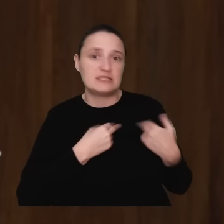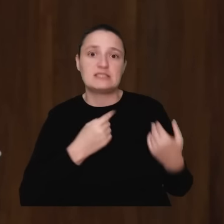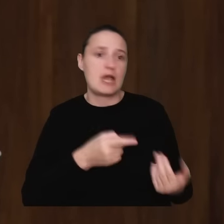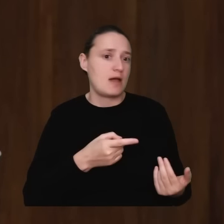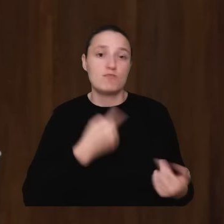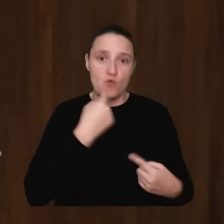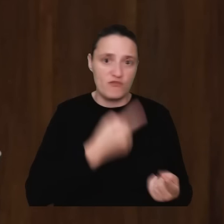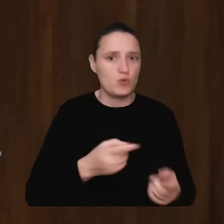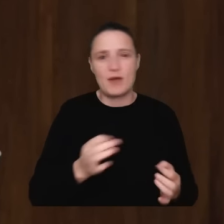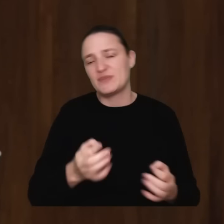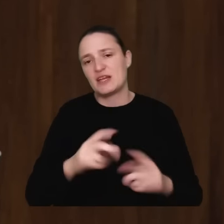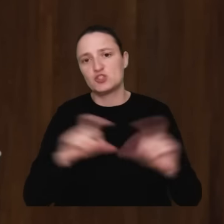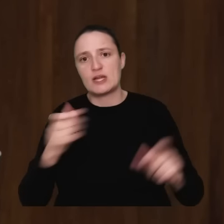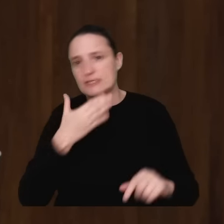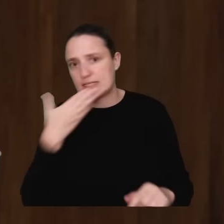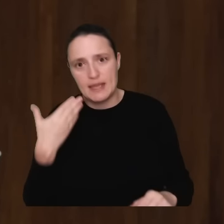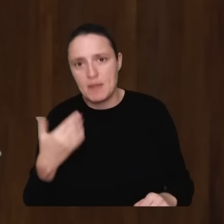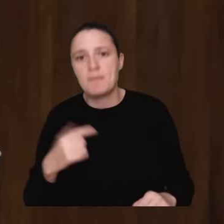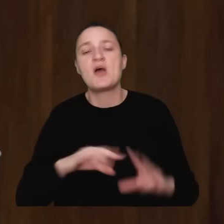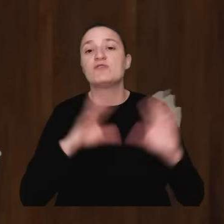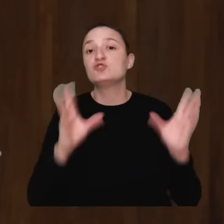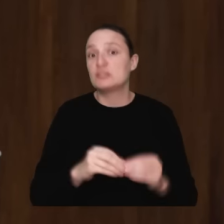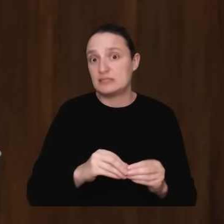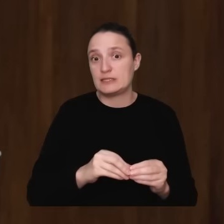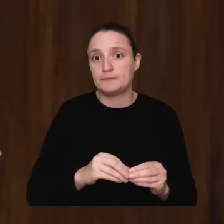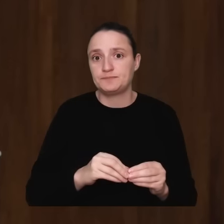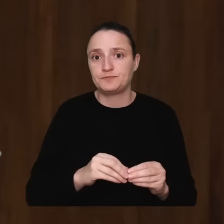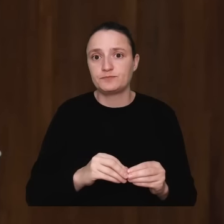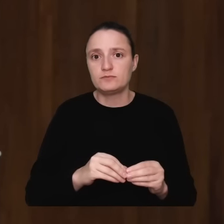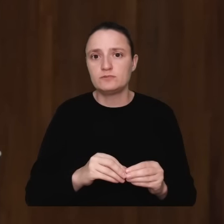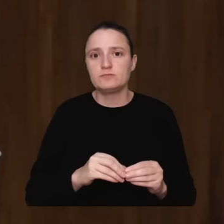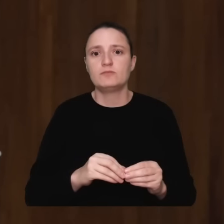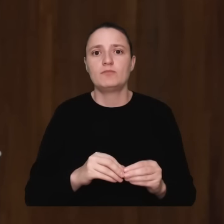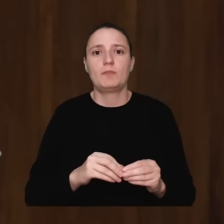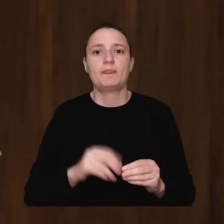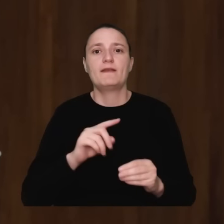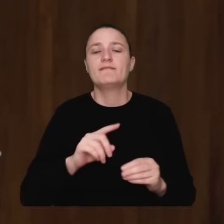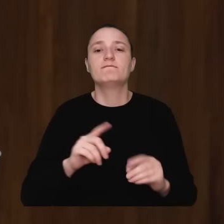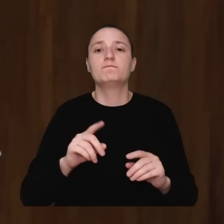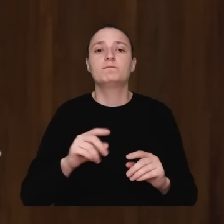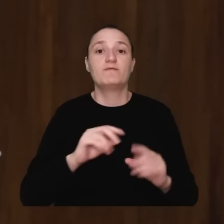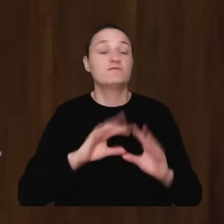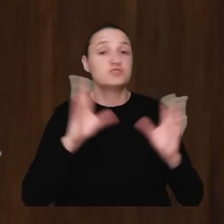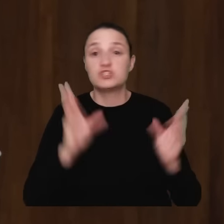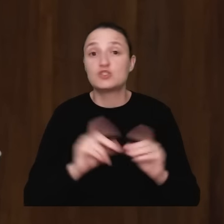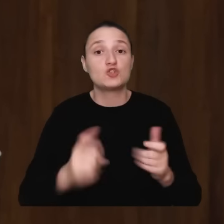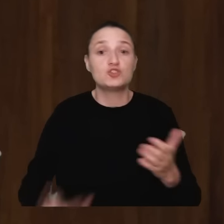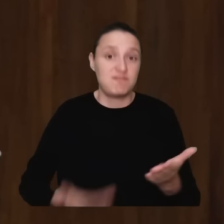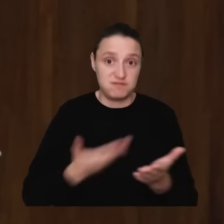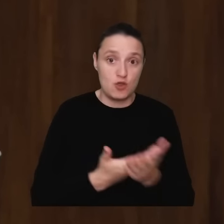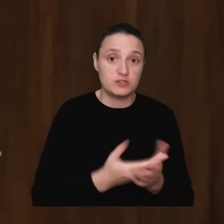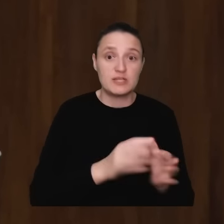powiedzieć, że wszystkie wskazania we wniosku, które dotyczą